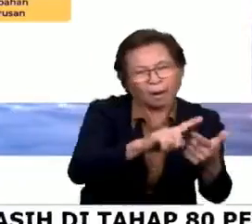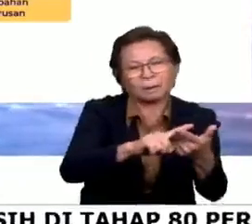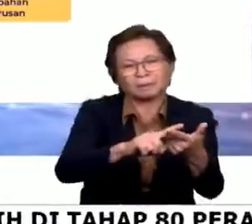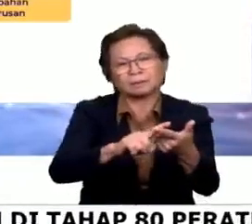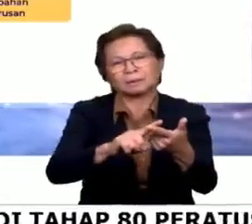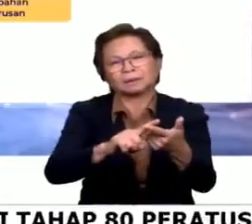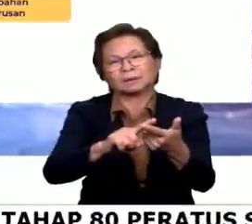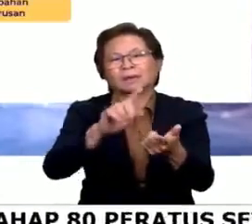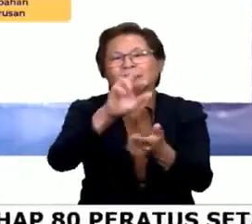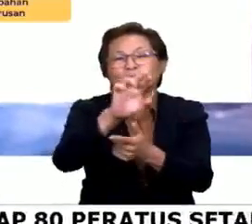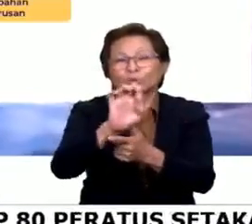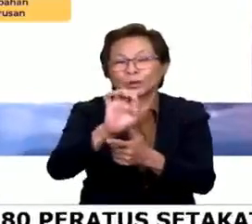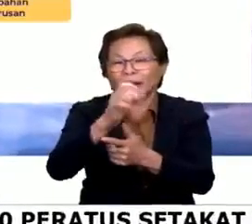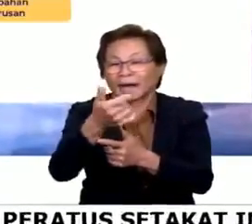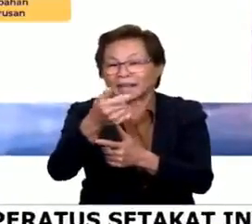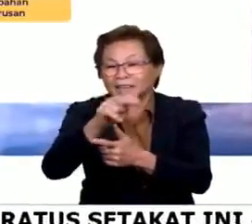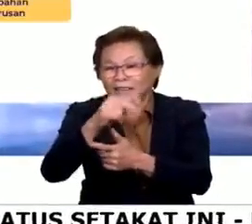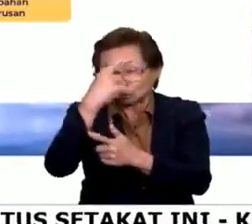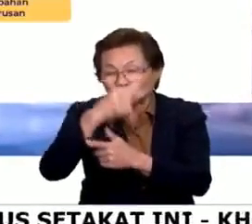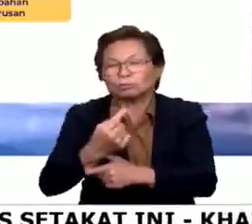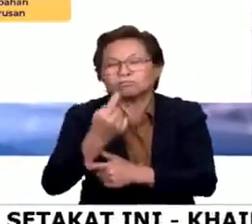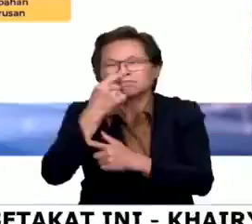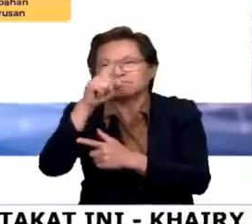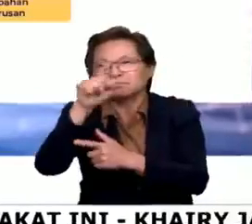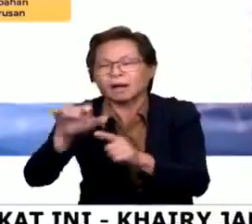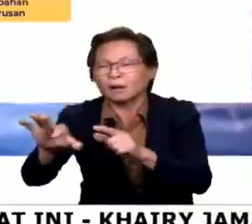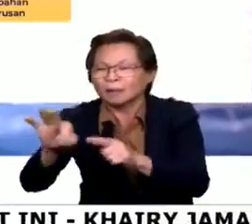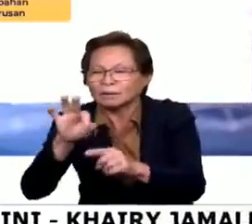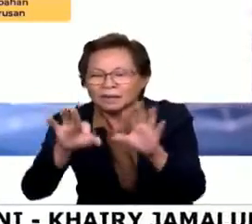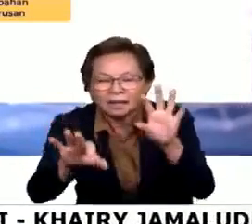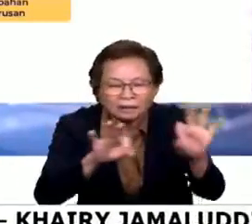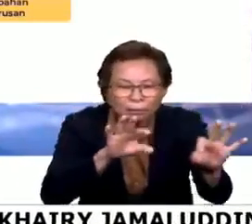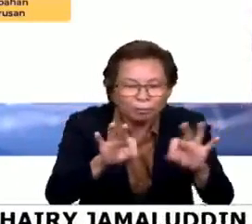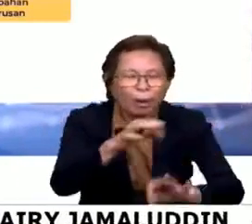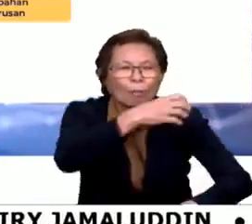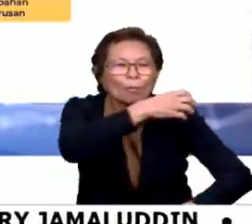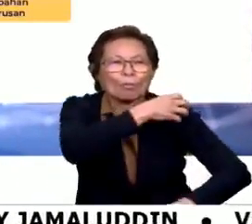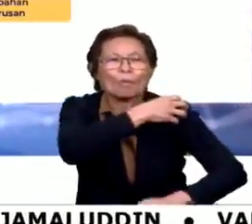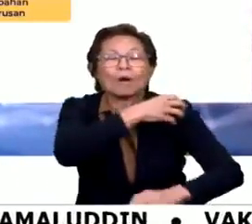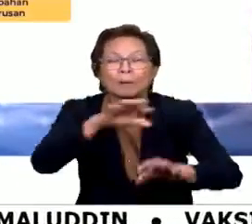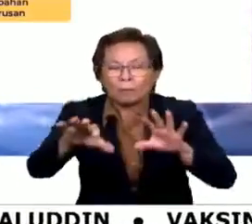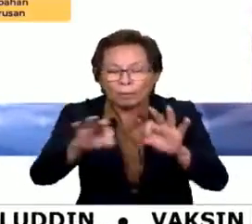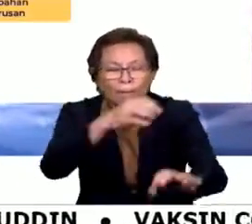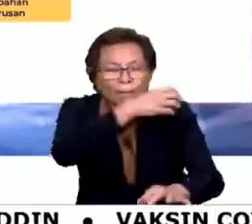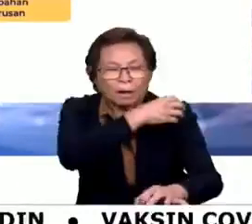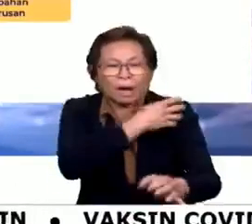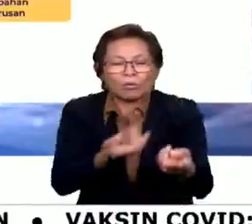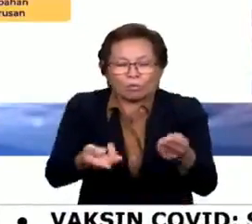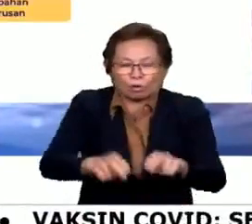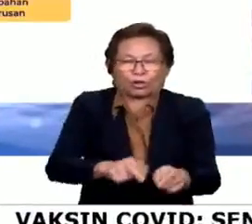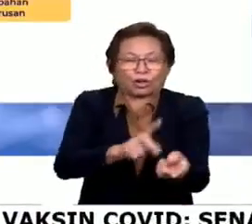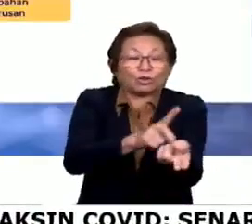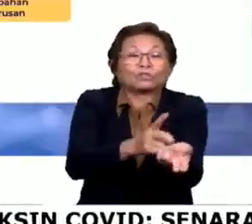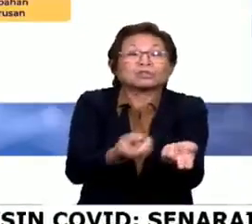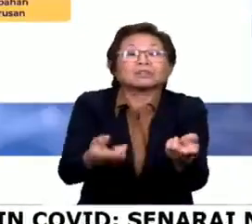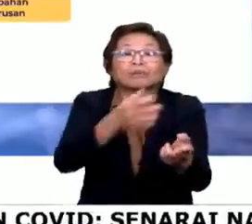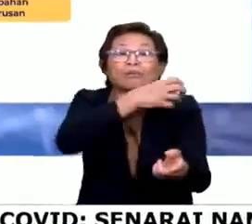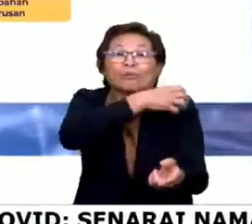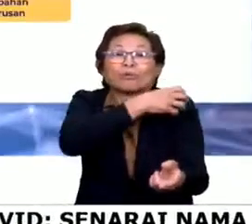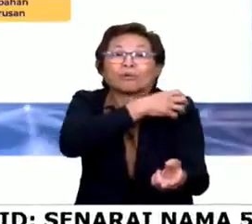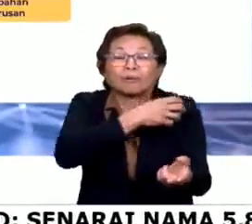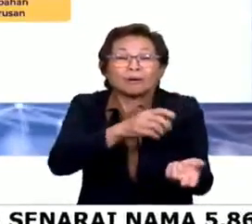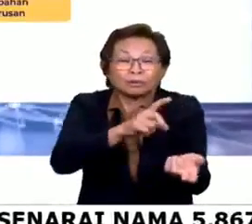reagent untuk saringan dan lantikan pegawai secara kontrak dan ini juga